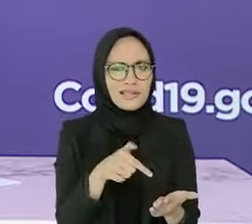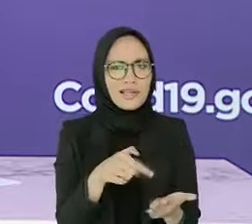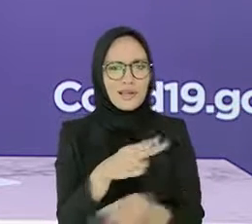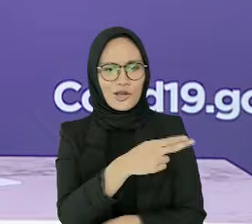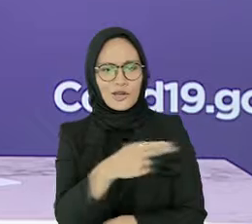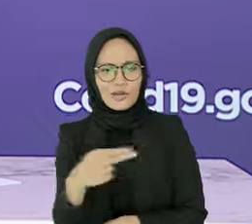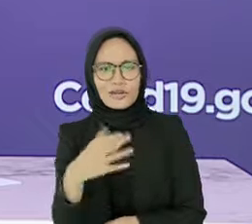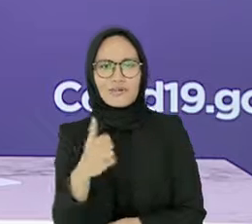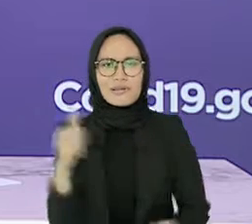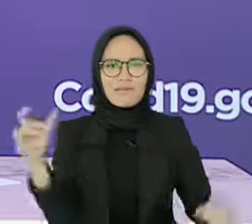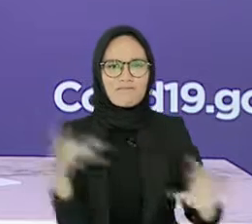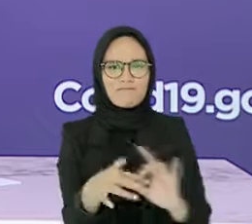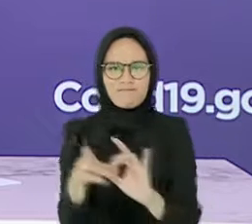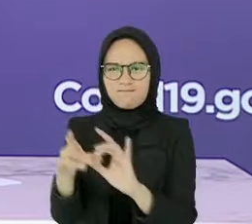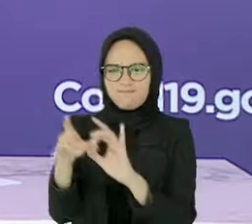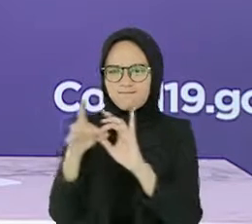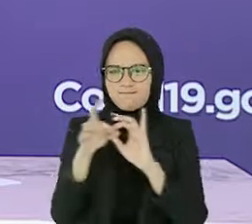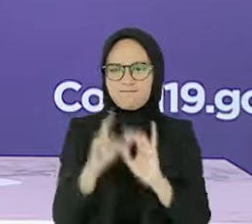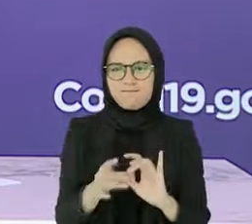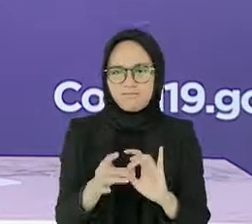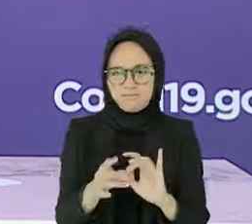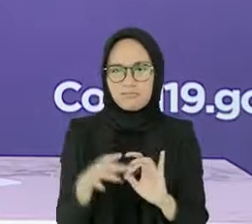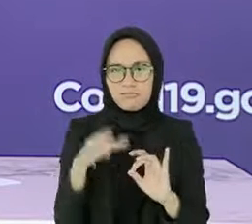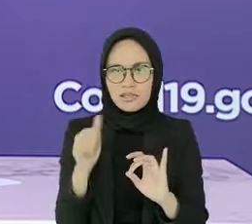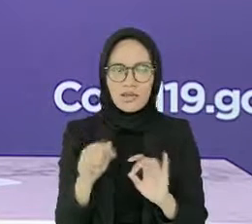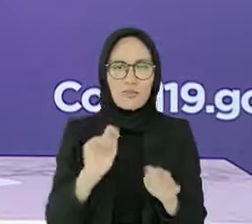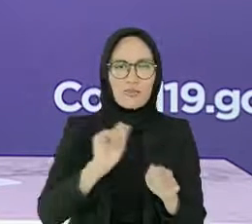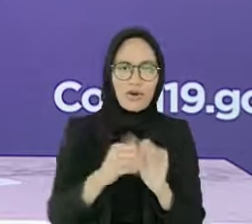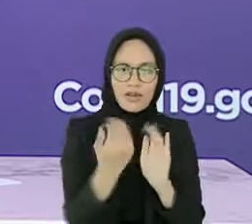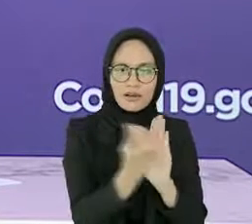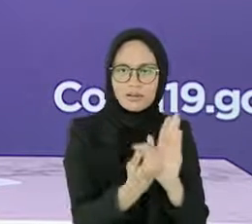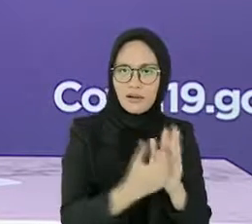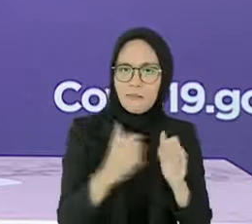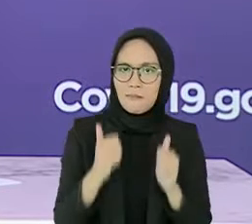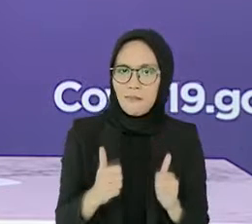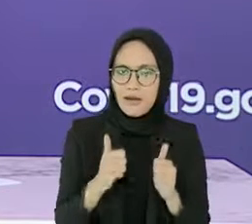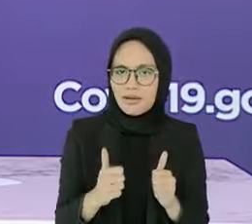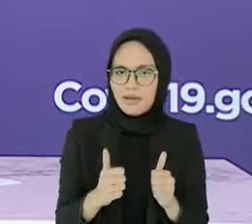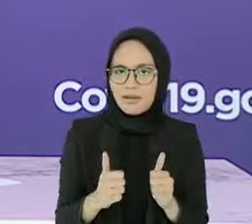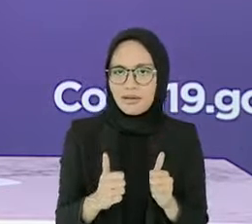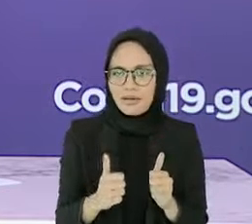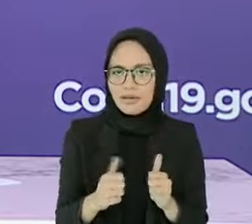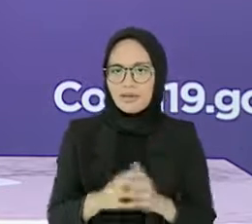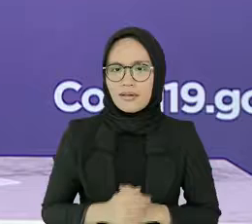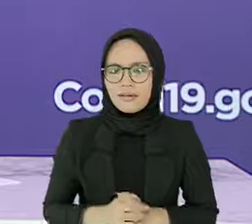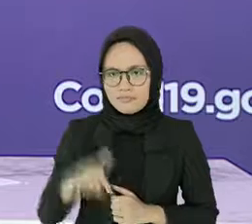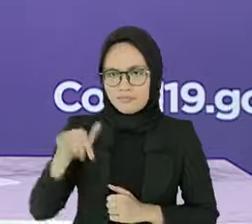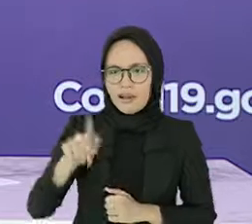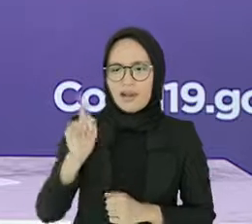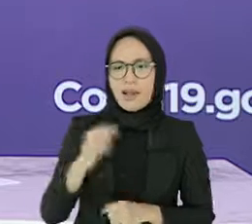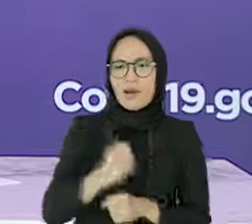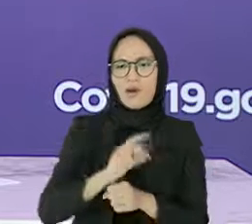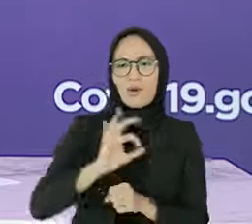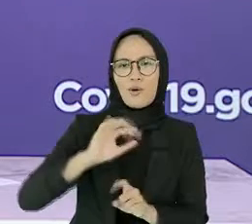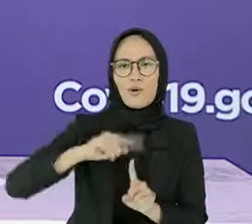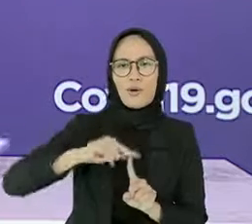melalui upaya kerjasama antarelemen sebagai cerminan karakter bangsa, yaitu gotong royong.